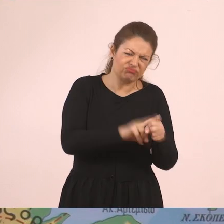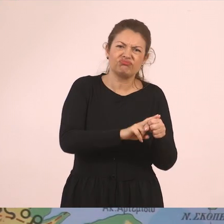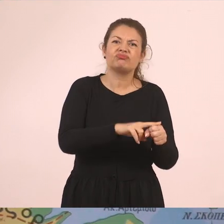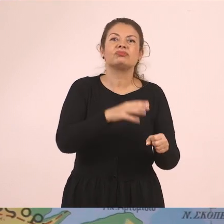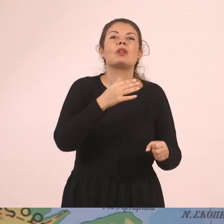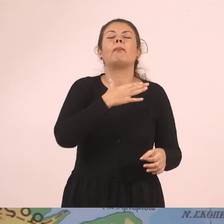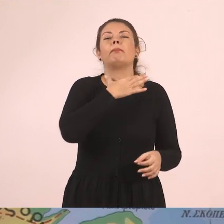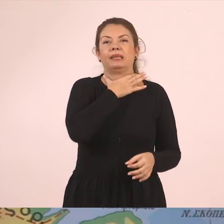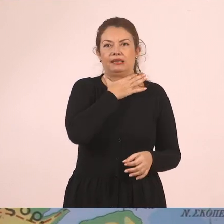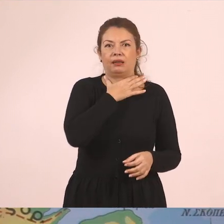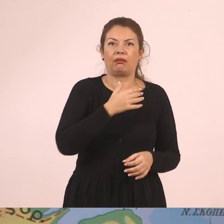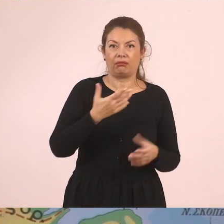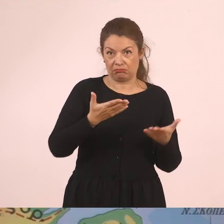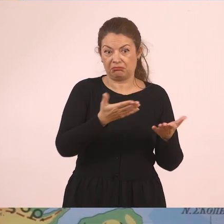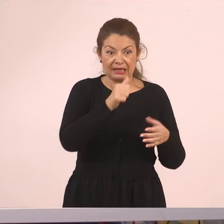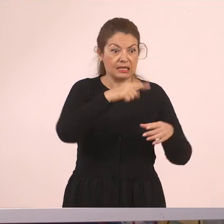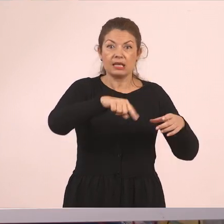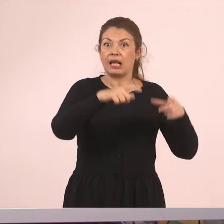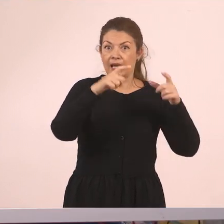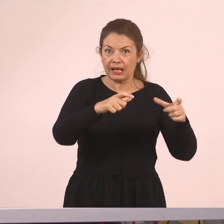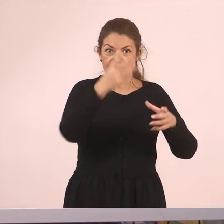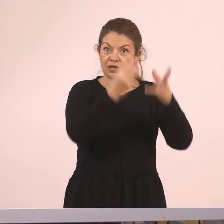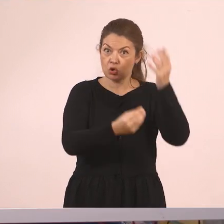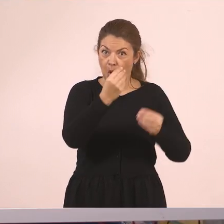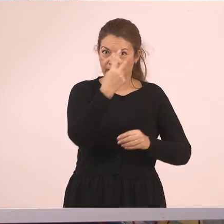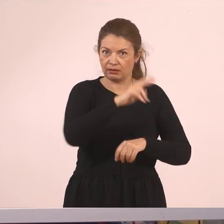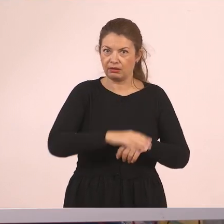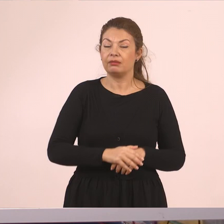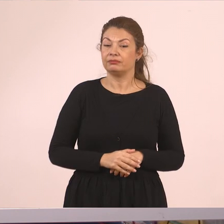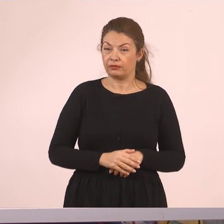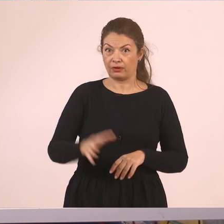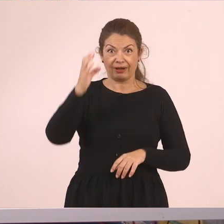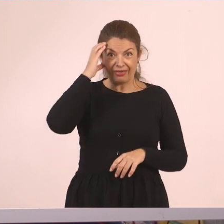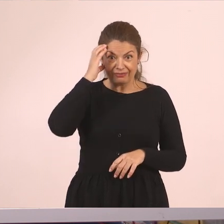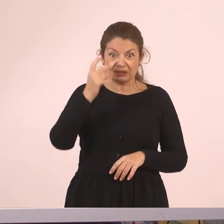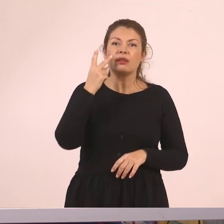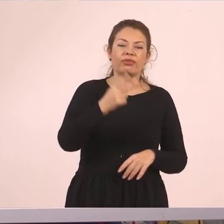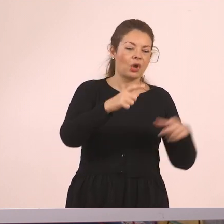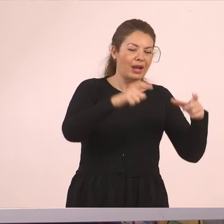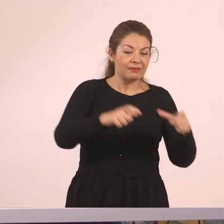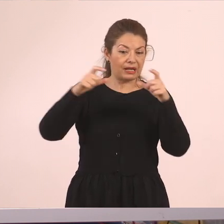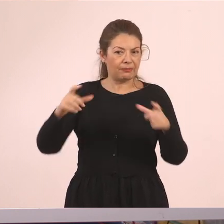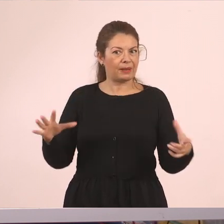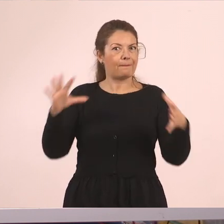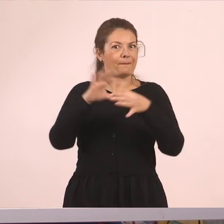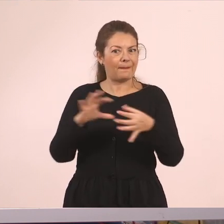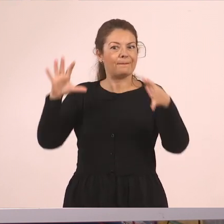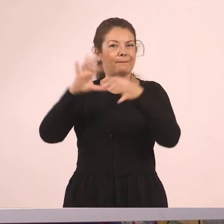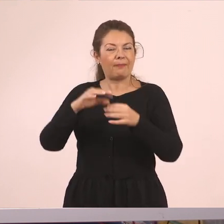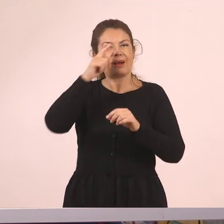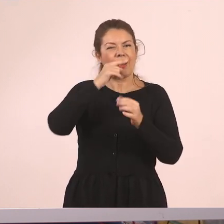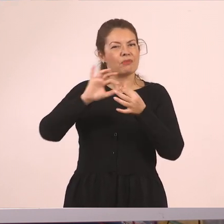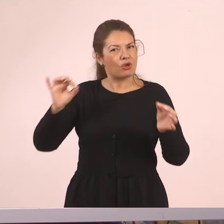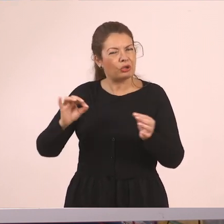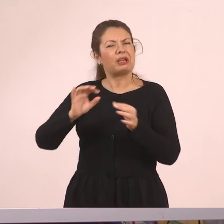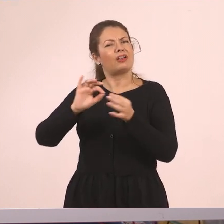την Κυραφροσύνη μέσα στα νερά της. Δύο λίμνες λοιπόν στηρίζονται στις παραδόσεις, στην ιστορία μας, στη μυθολογία μας